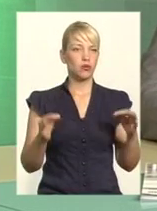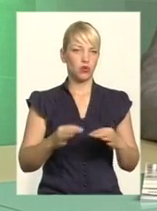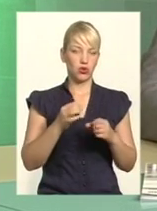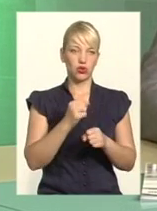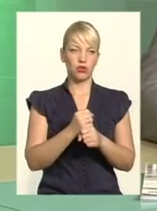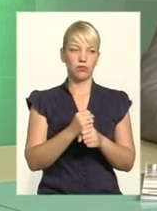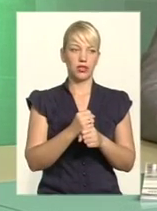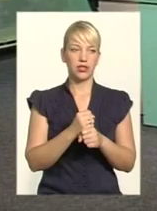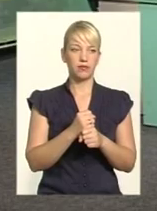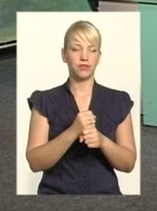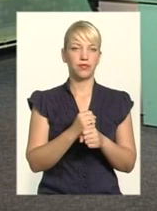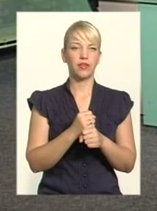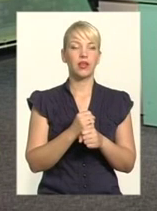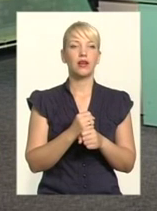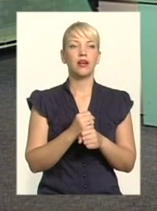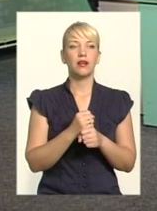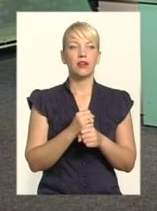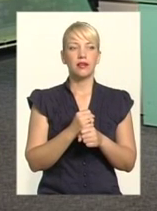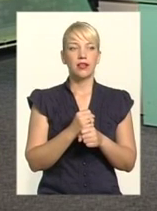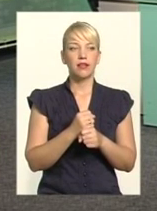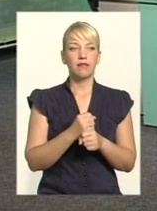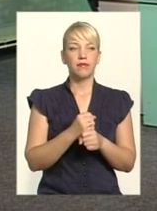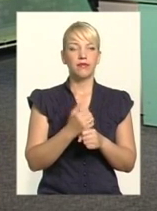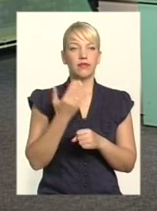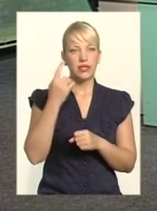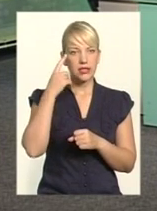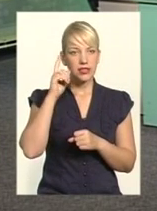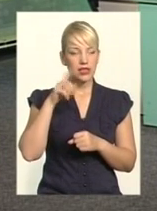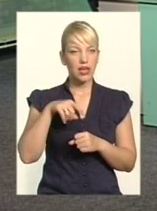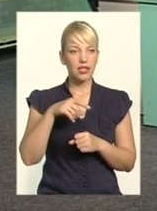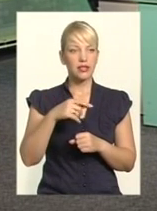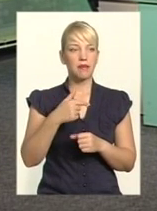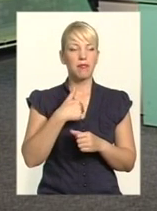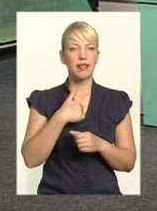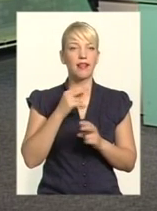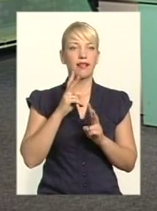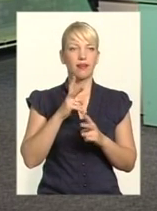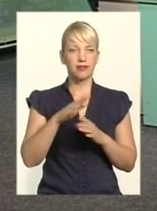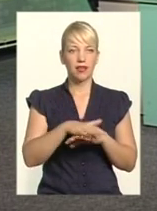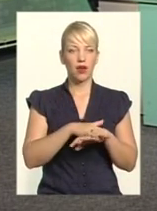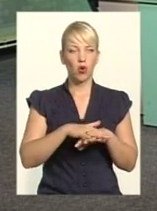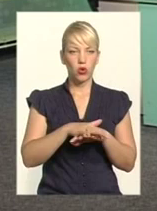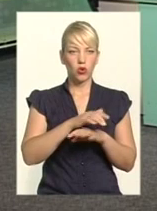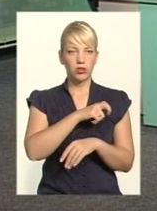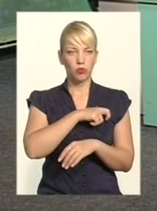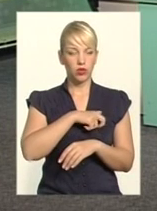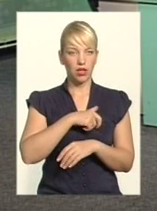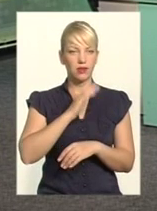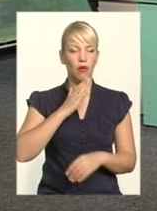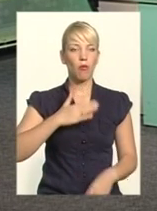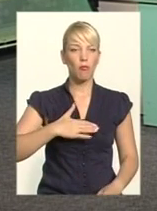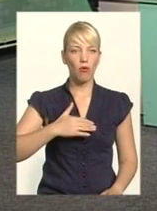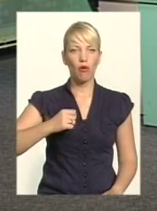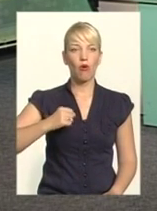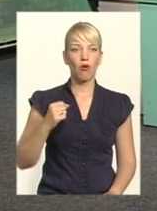адміністративно-територіальна реформа. Ось. Ви знаєте, мене, як народна депутата, мого колегу,